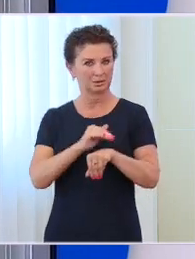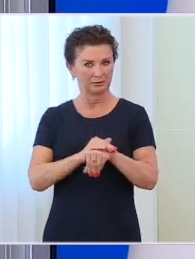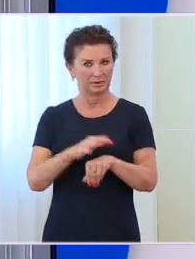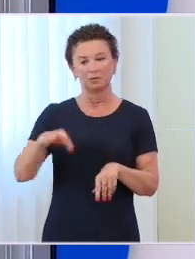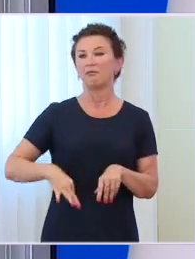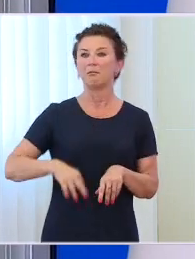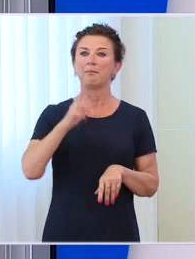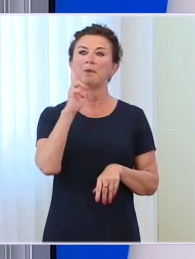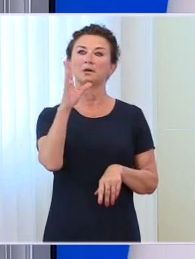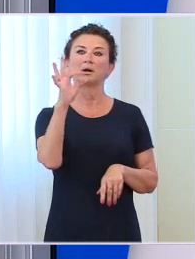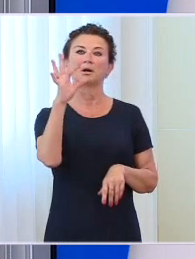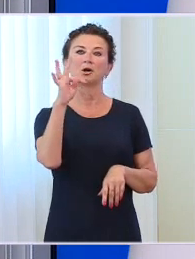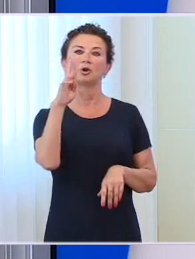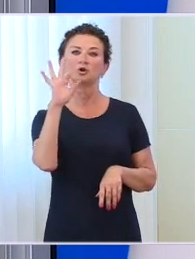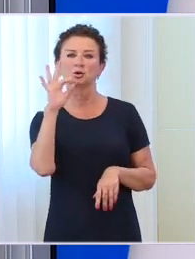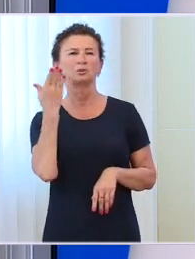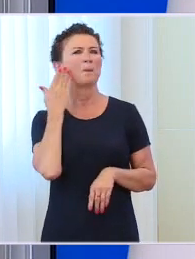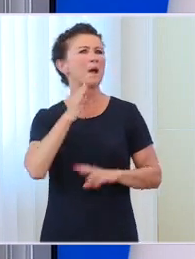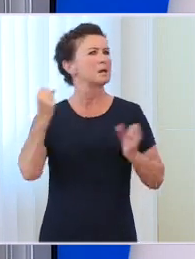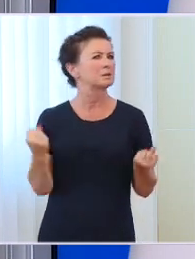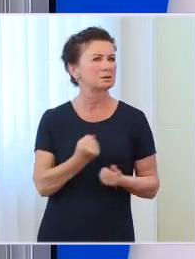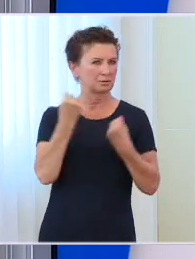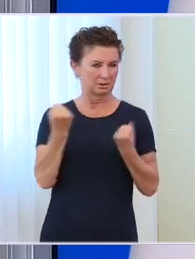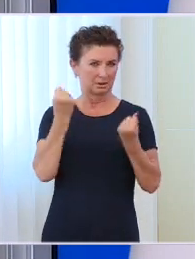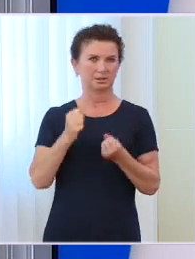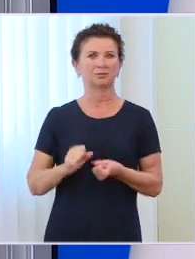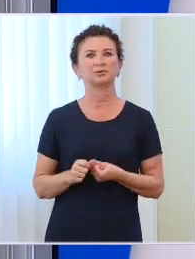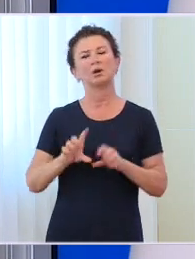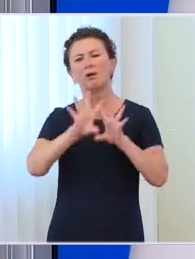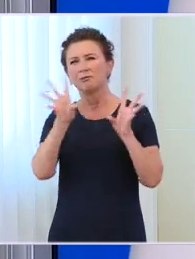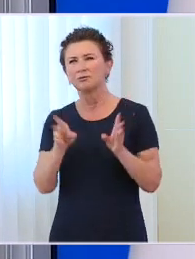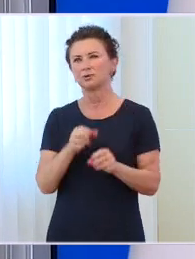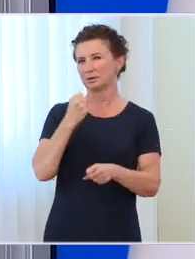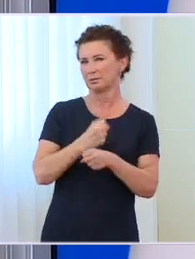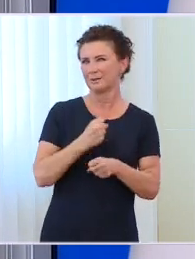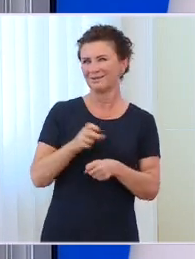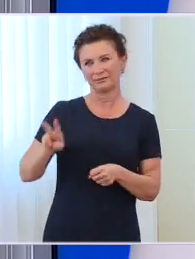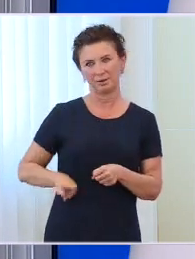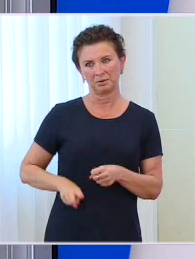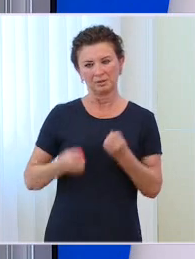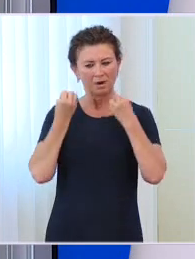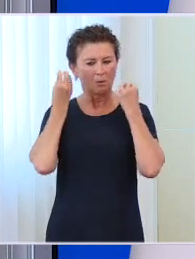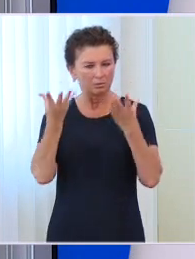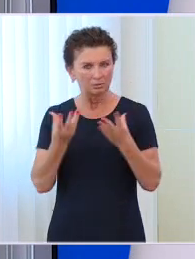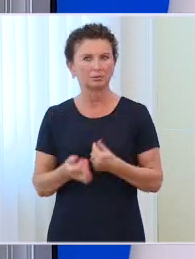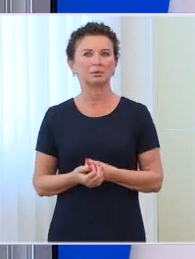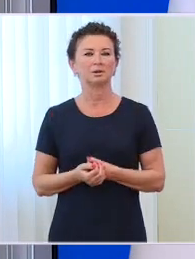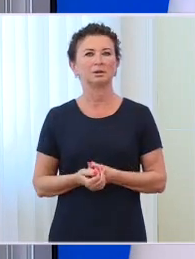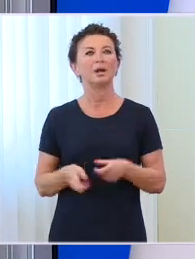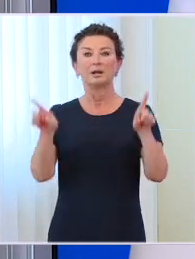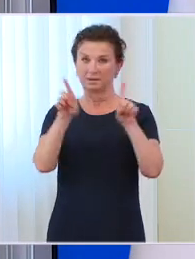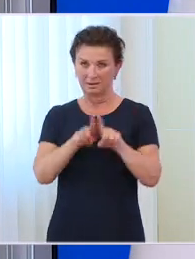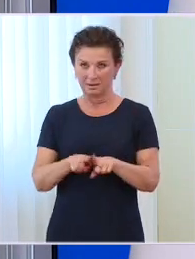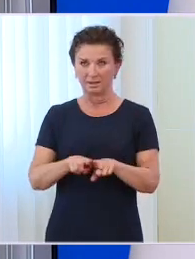o kolejny postęp w pracach, wszystkim pracownikom ministerstwa, którzy byli w to zaangażowani i pracownikom Muzeum Obrony